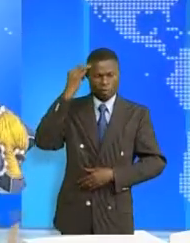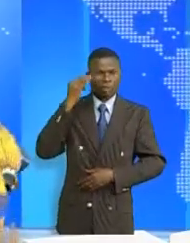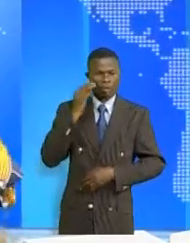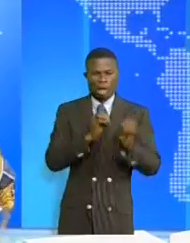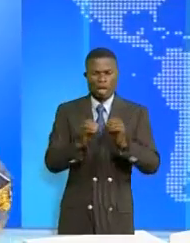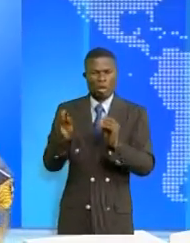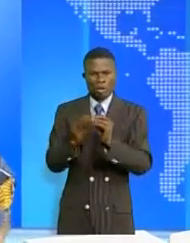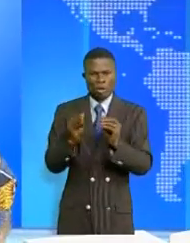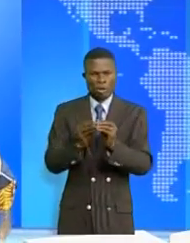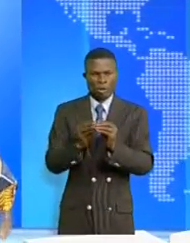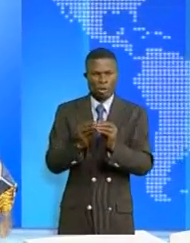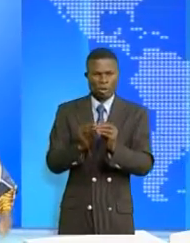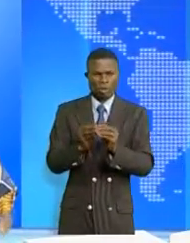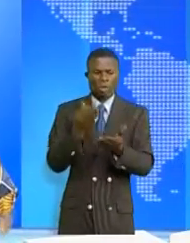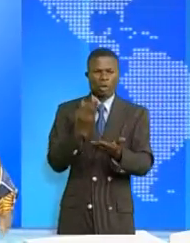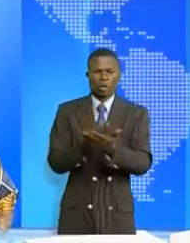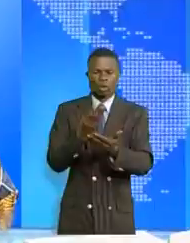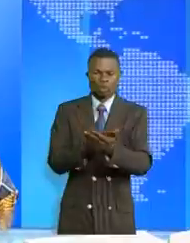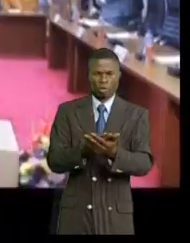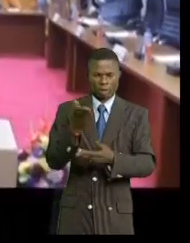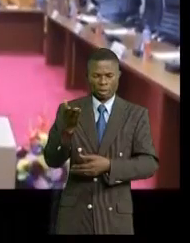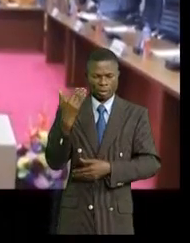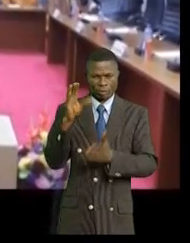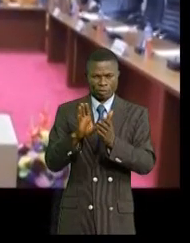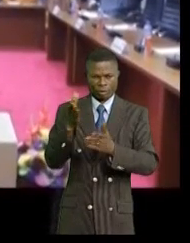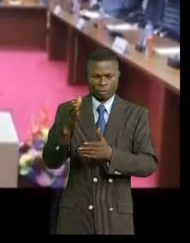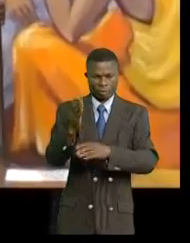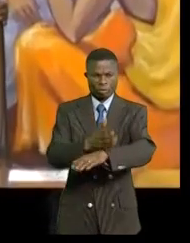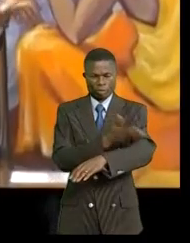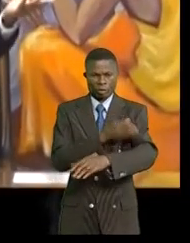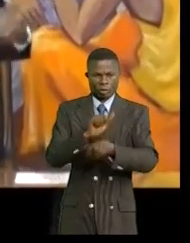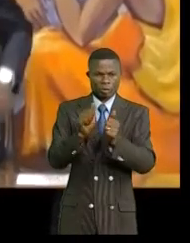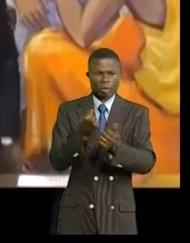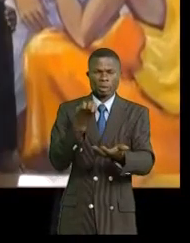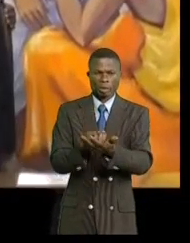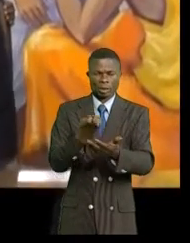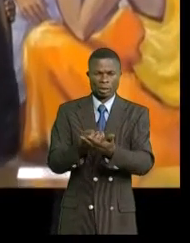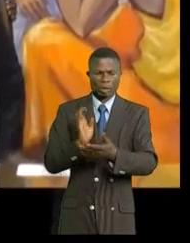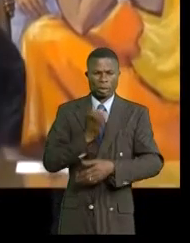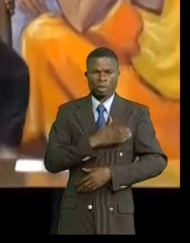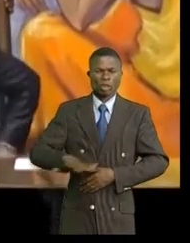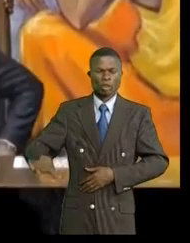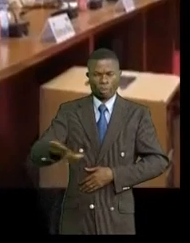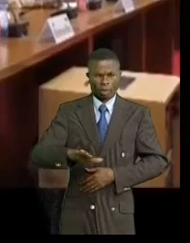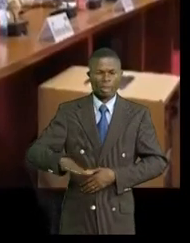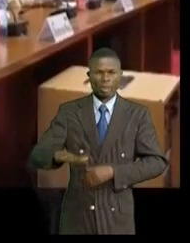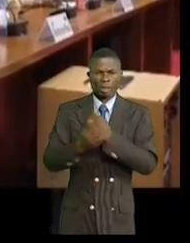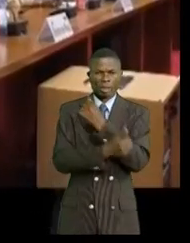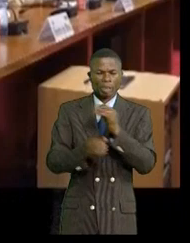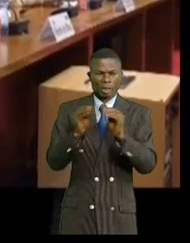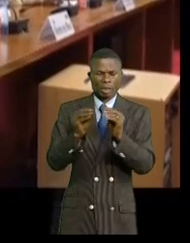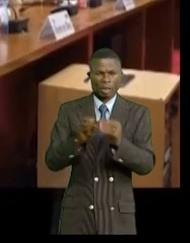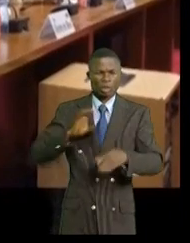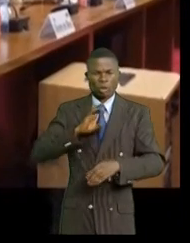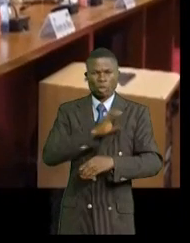réunion du conjoncture économique. L'évolution de la situation économique de la République démocratique du Congo, la réunion du